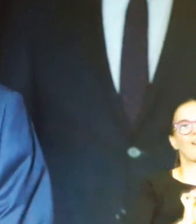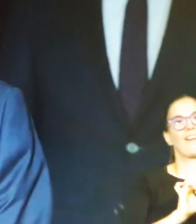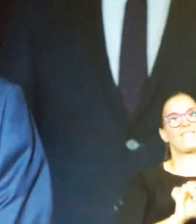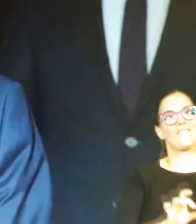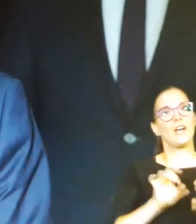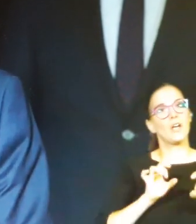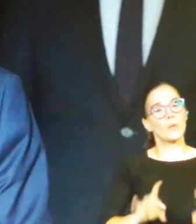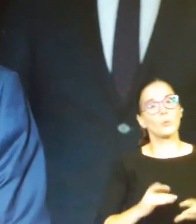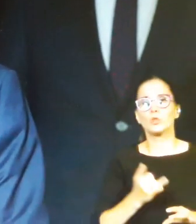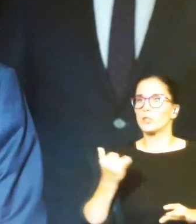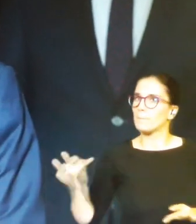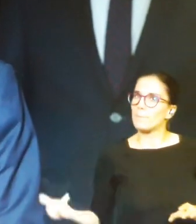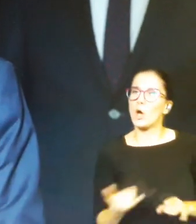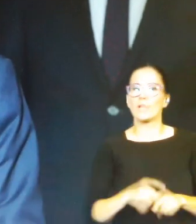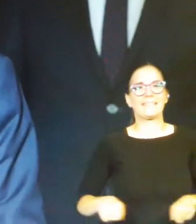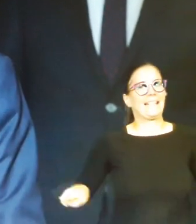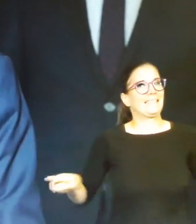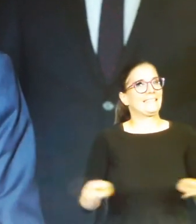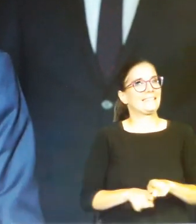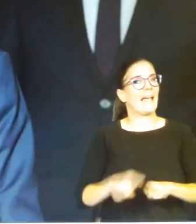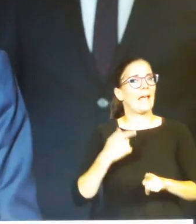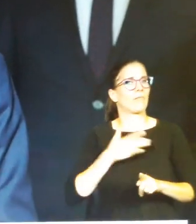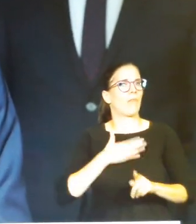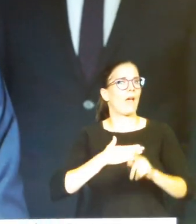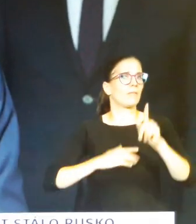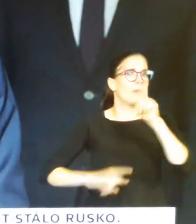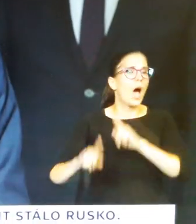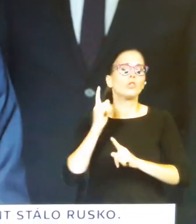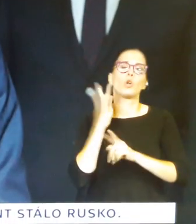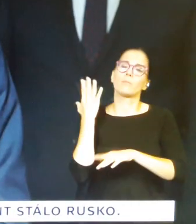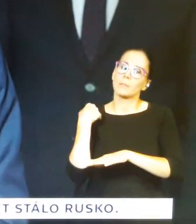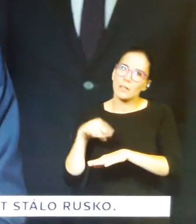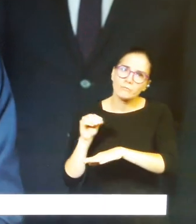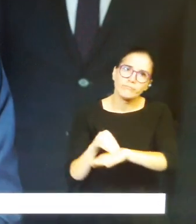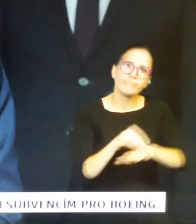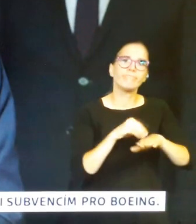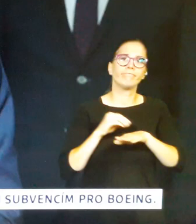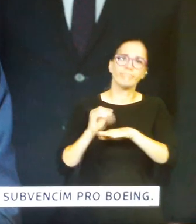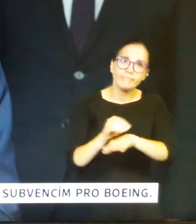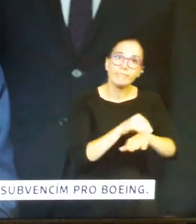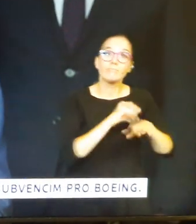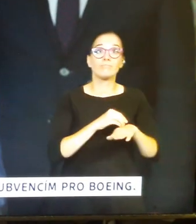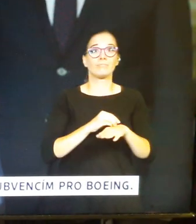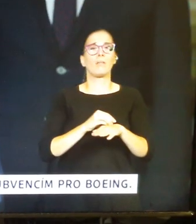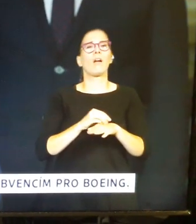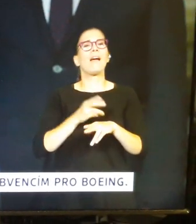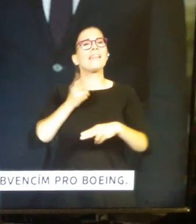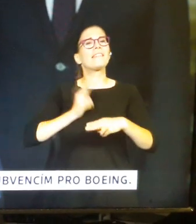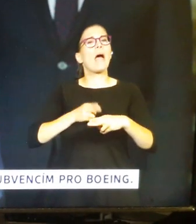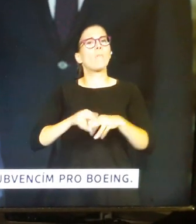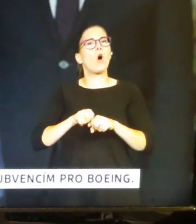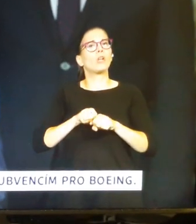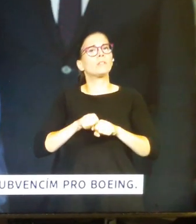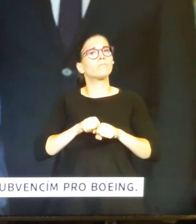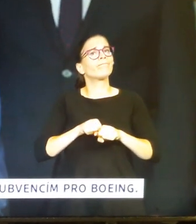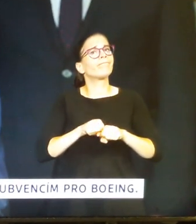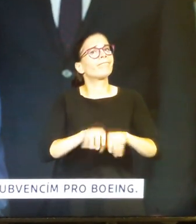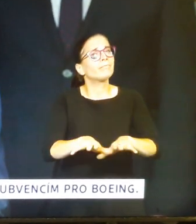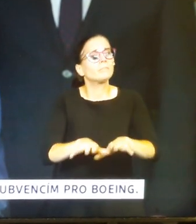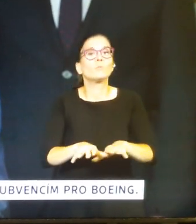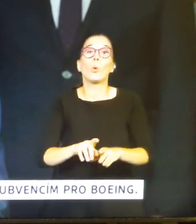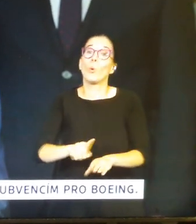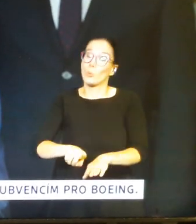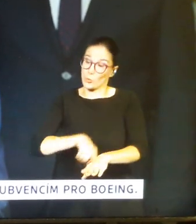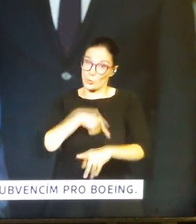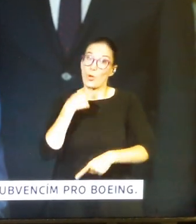konzistentně nahlas a tařejně říkal, že pojíc jakoukoliv epidemí je dlouhodobě trvající